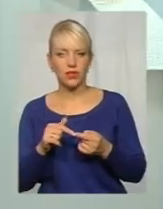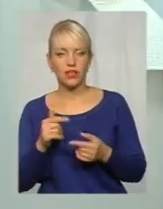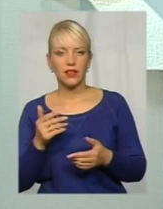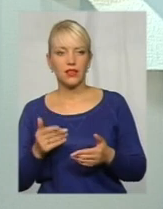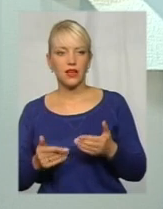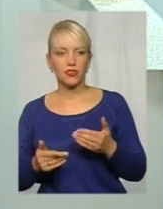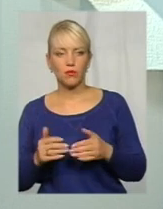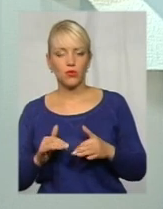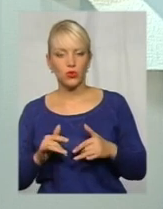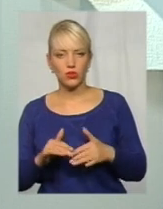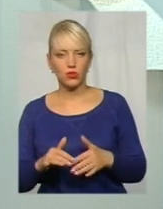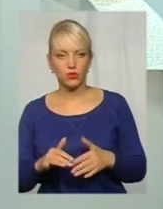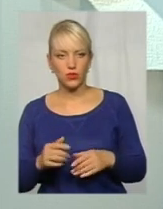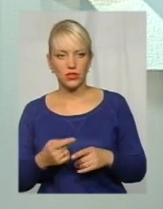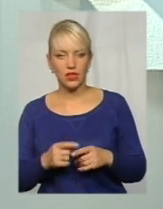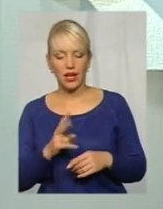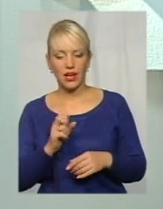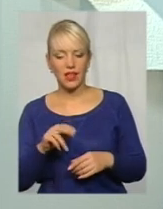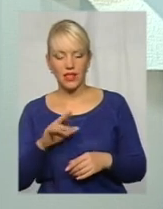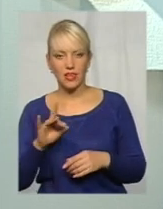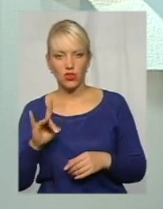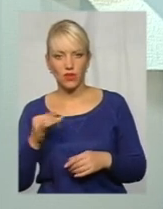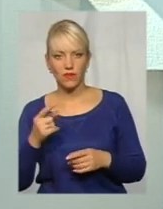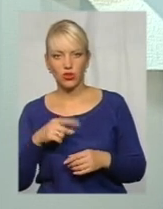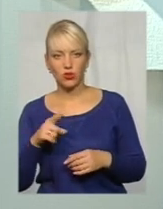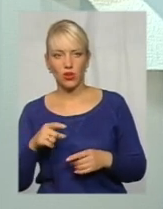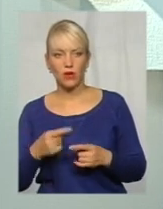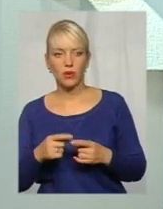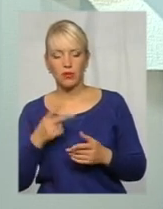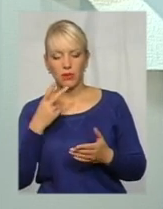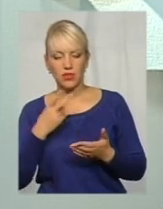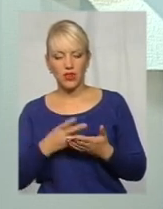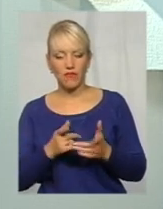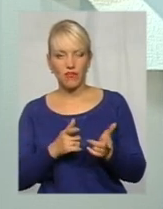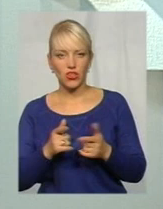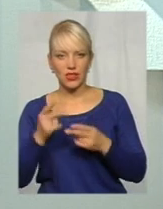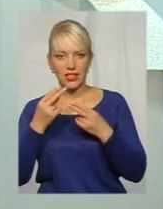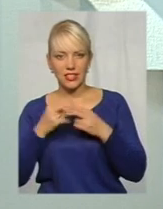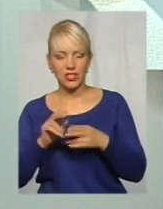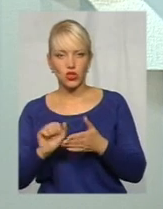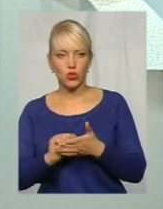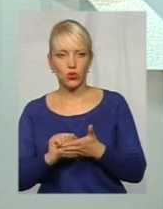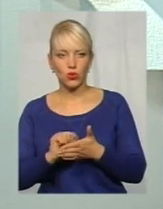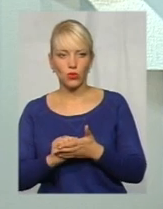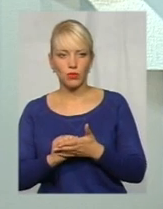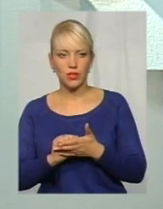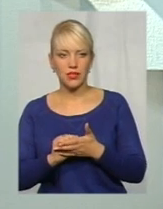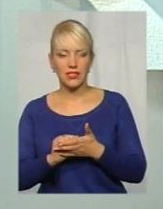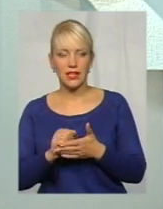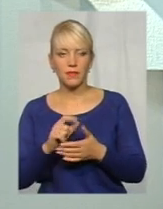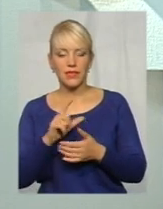процедура присвоєння кадастрового номеру передбачає виготовлення технічної документації спеціальними ліцензованими